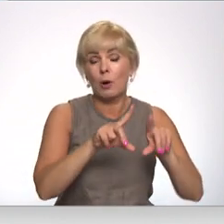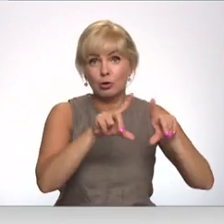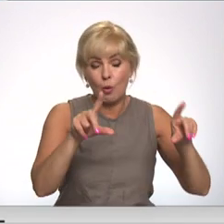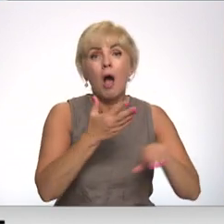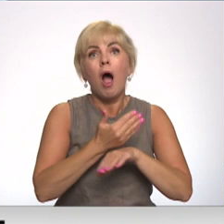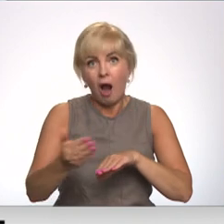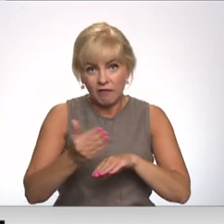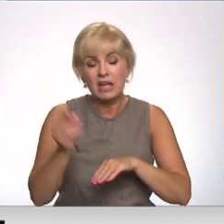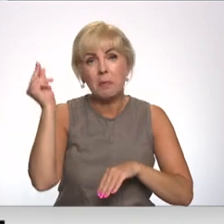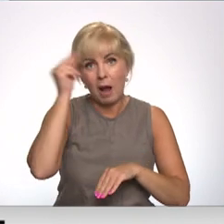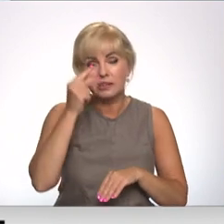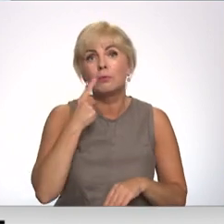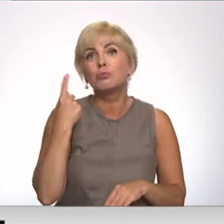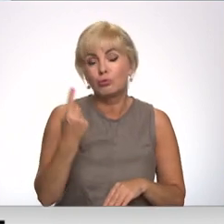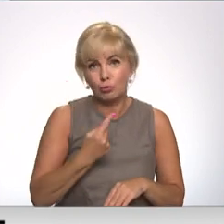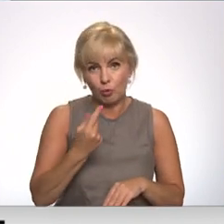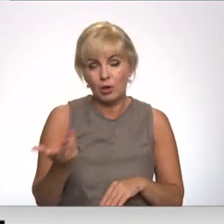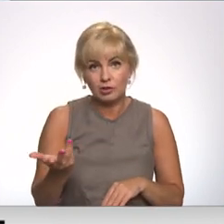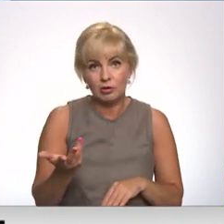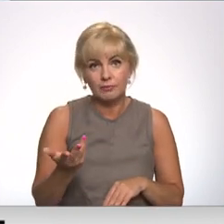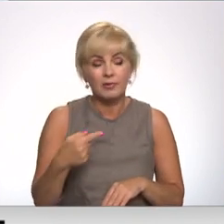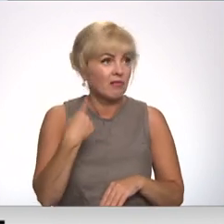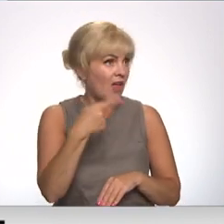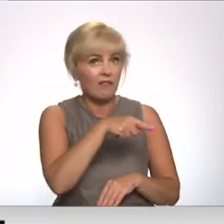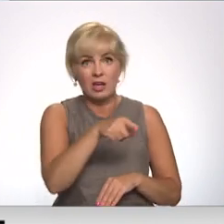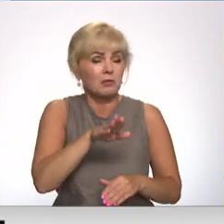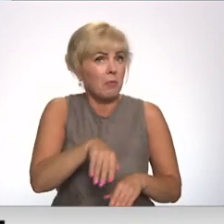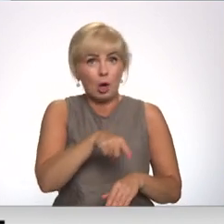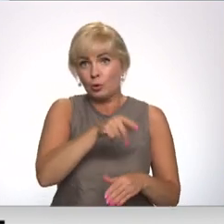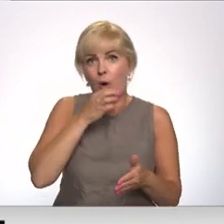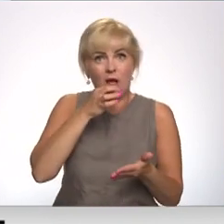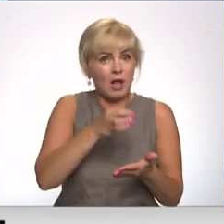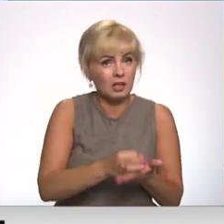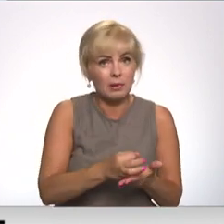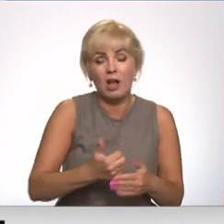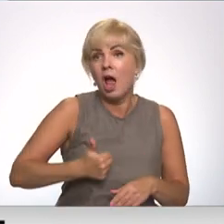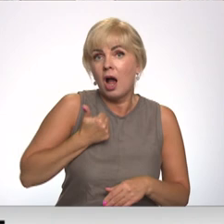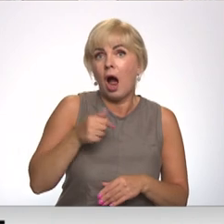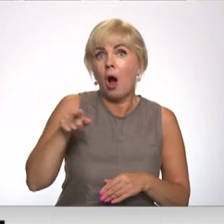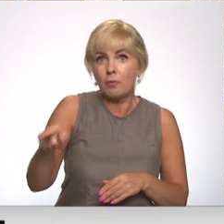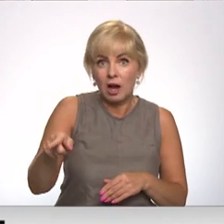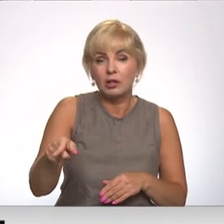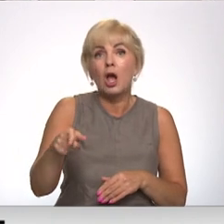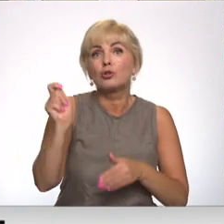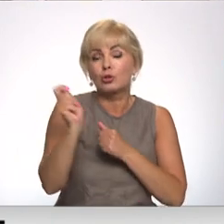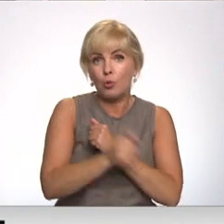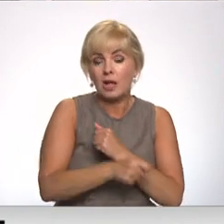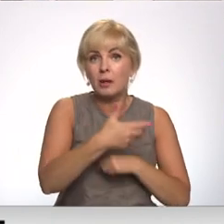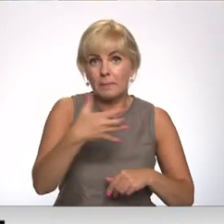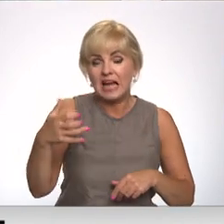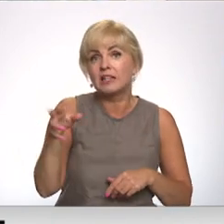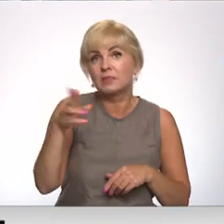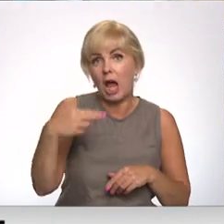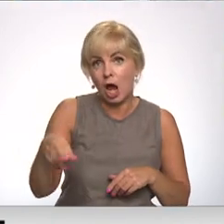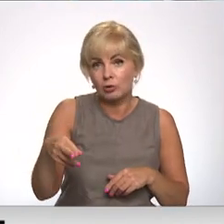kāvērts mācība process. Un neviens par to neatbūt. Kompanija par to ir štraus, 500 eiro.